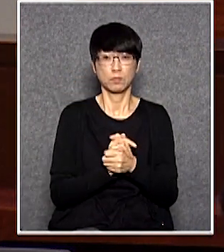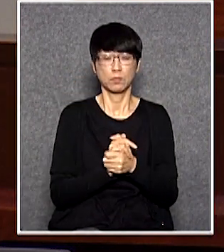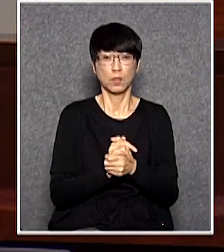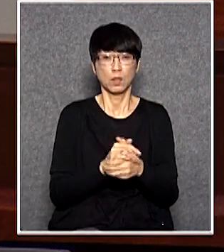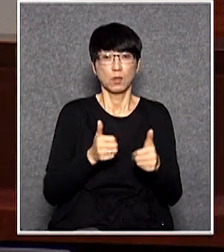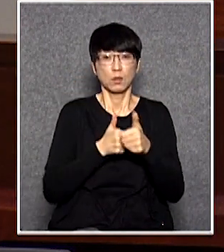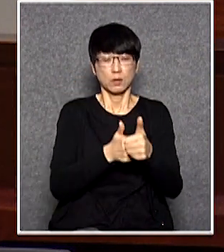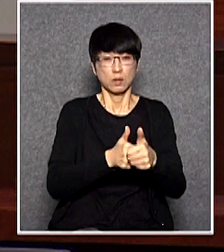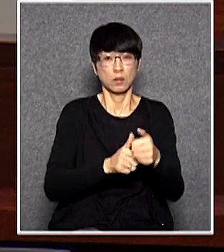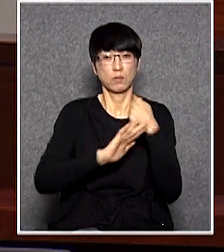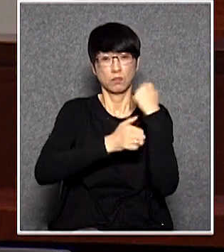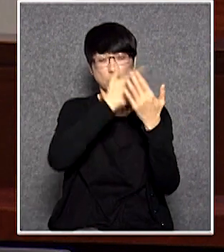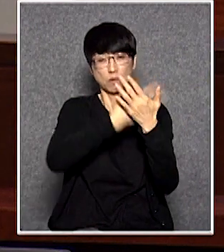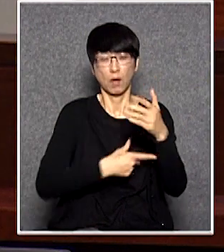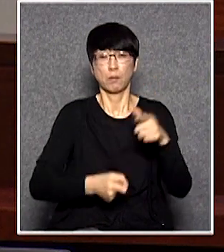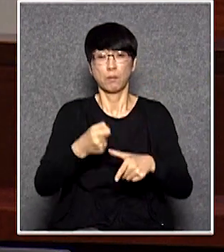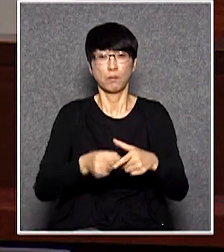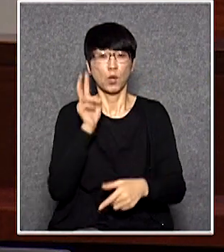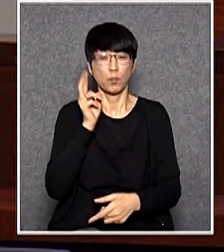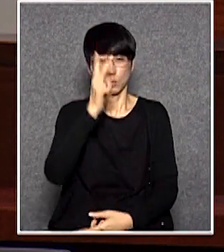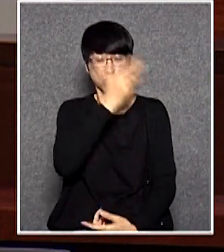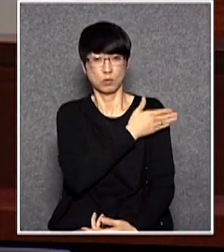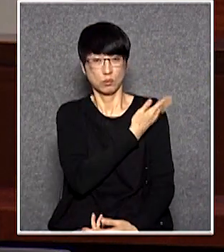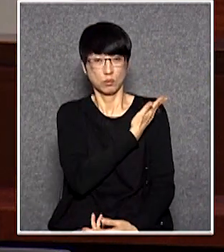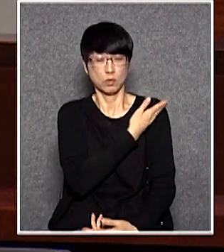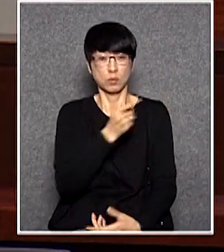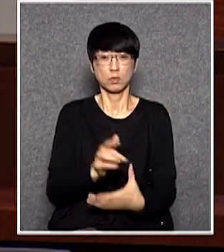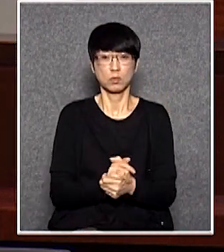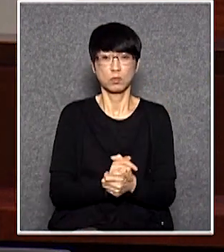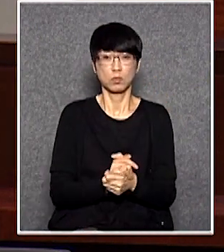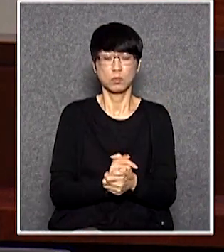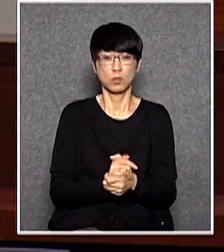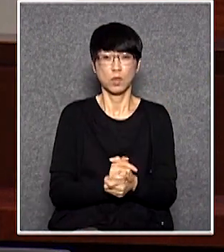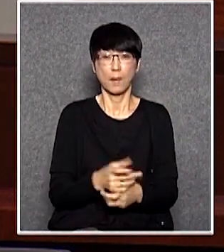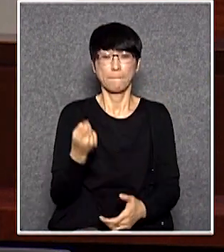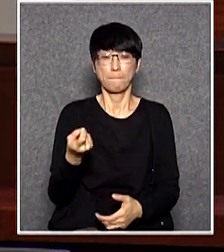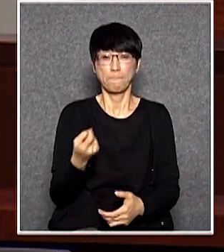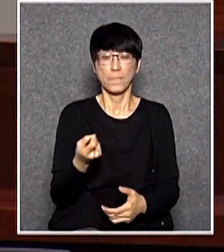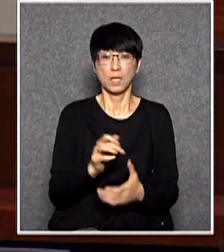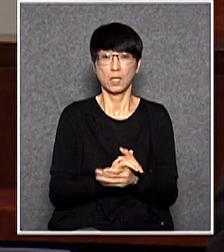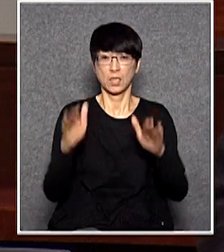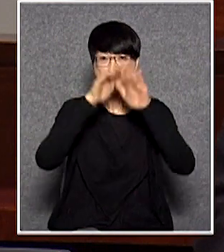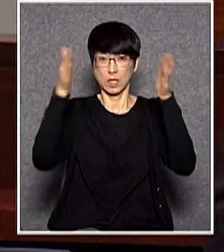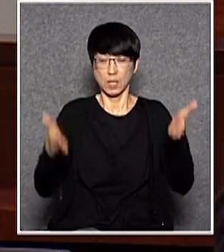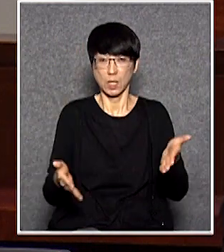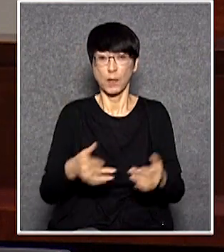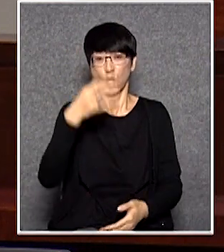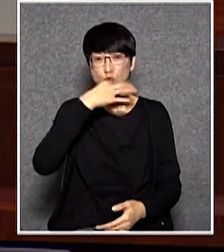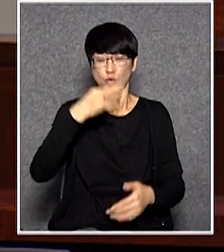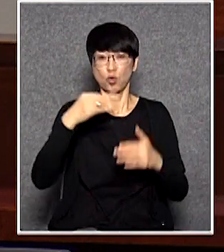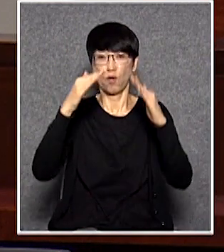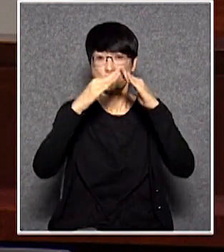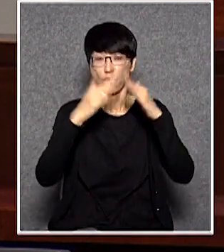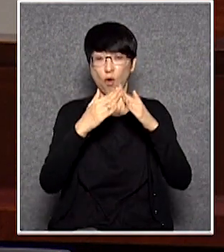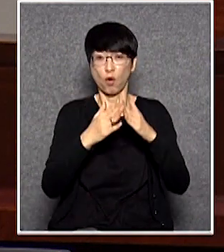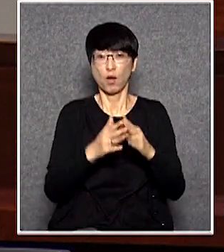不公例如前線執法人員會不會對大型的連鎖便利店那些名店藥房去發告票